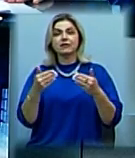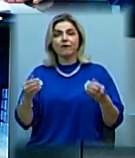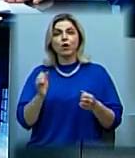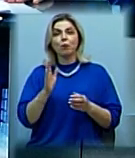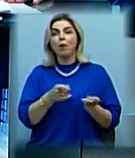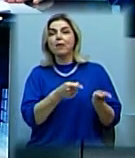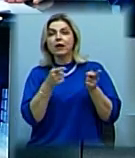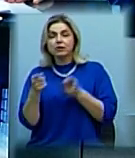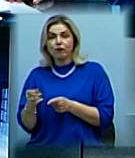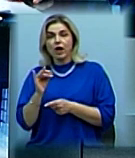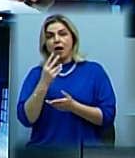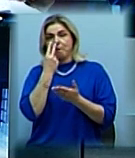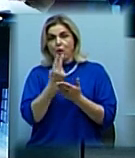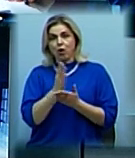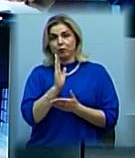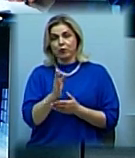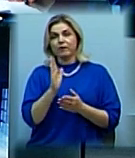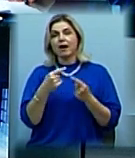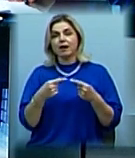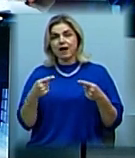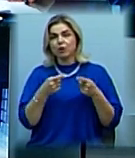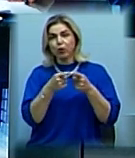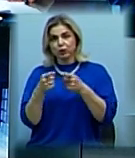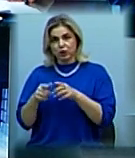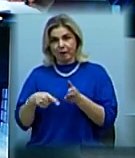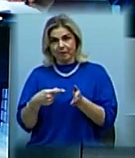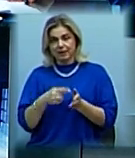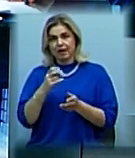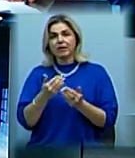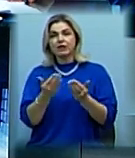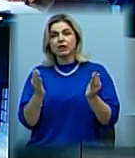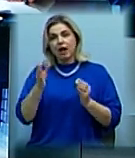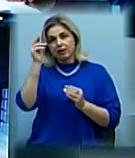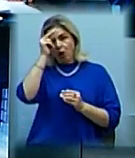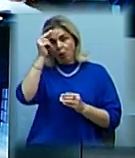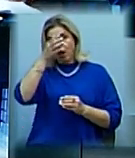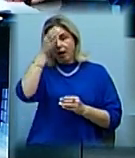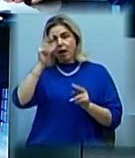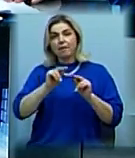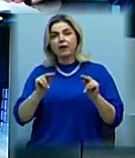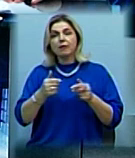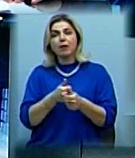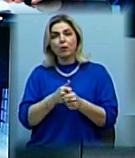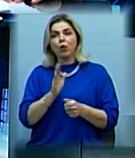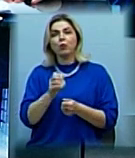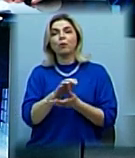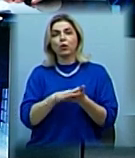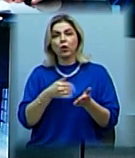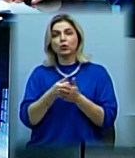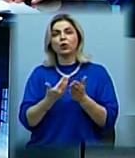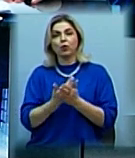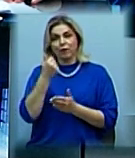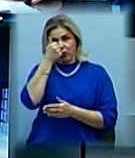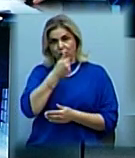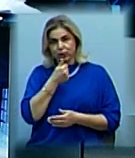пересувною і показуватиметься у різних куточках міста. У стінах науково-педагогічної бібліотеки вона пробуде до нового року.